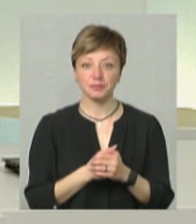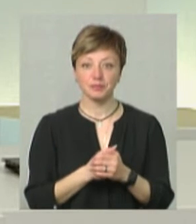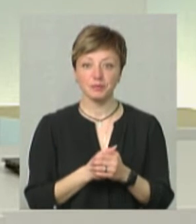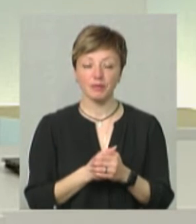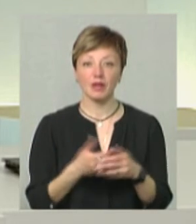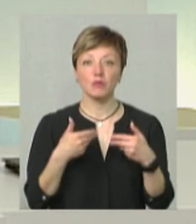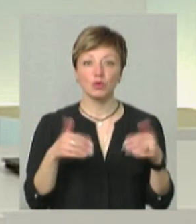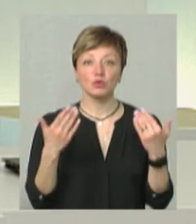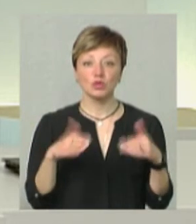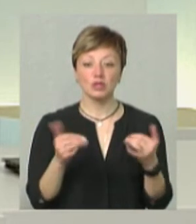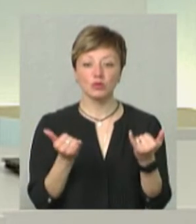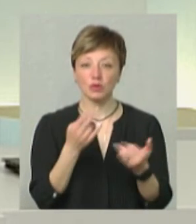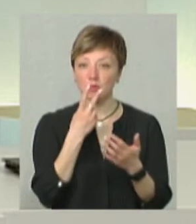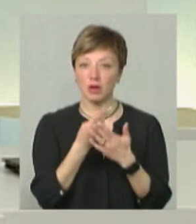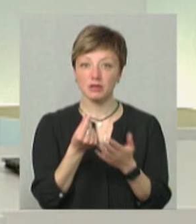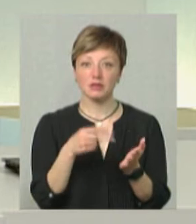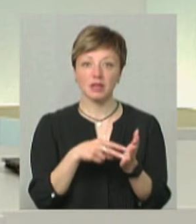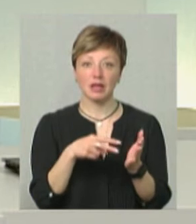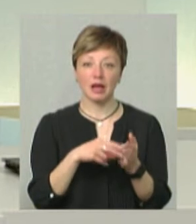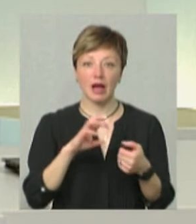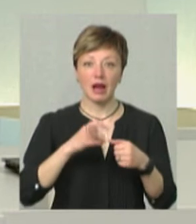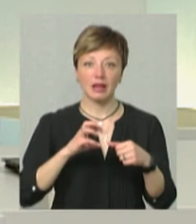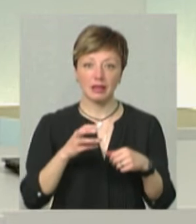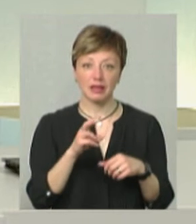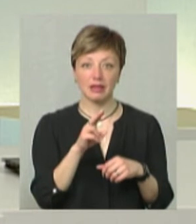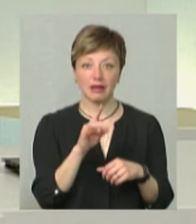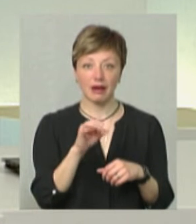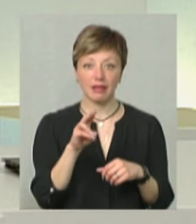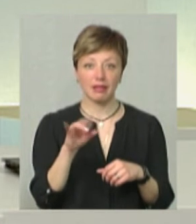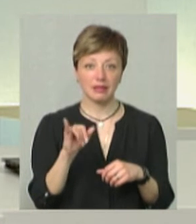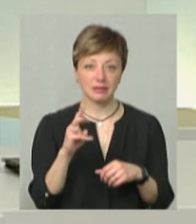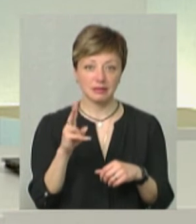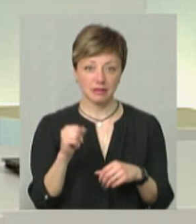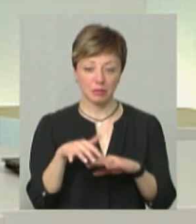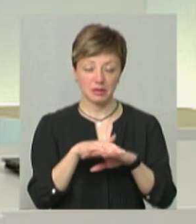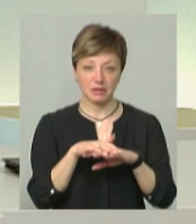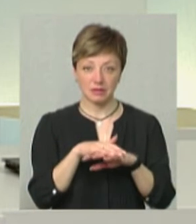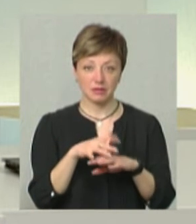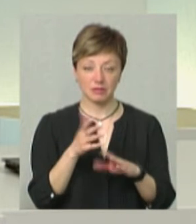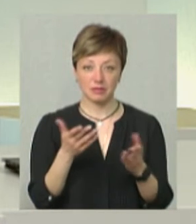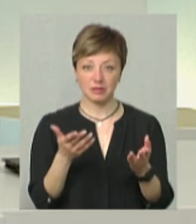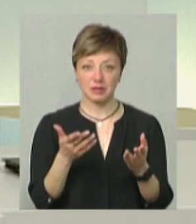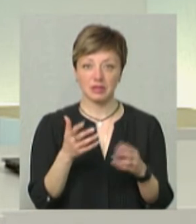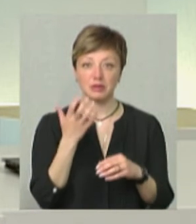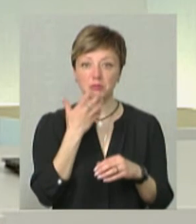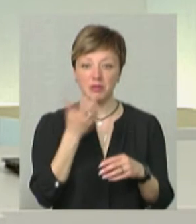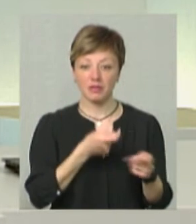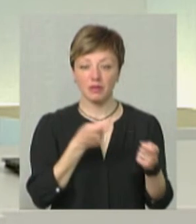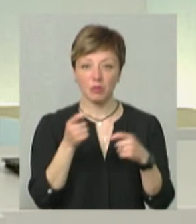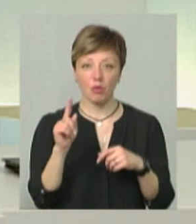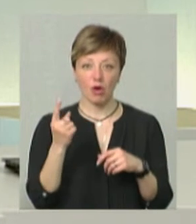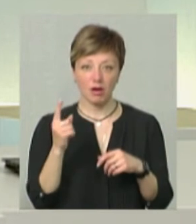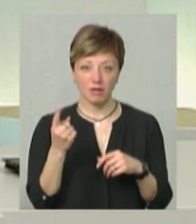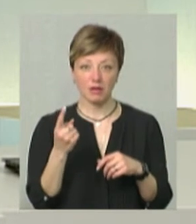Ми вже сьогодні бачимо вартість лідіски на нашому базарі. Вона в основному з півдня, там вона по